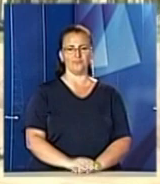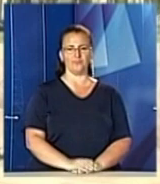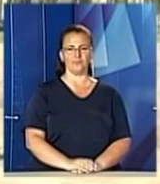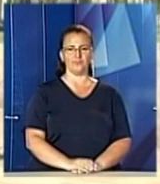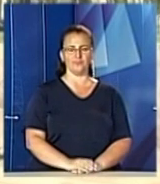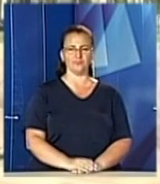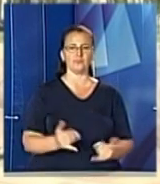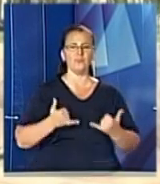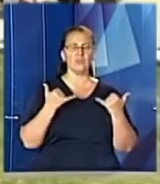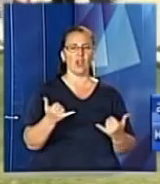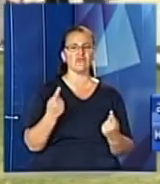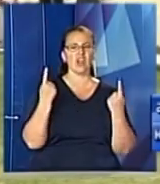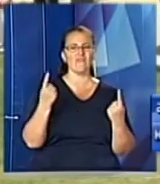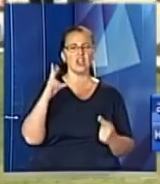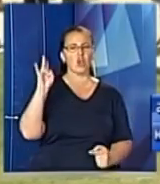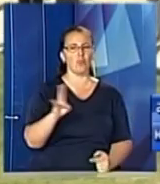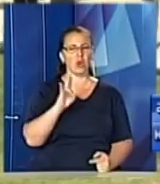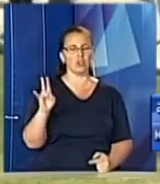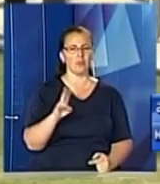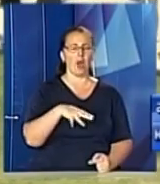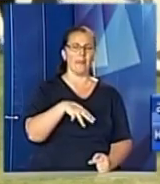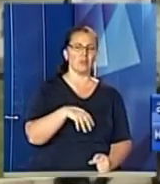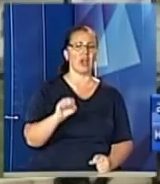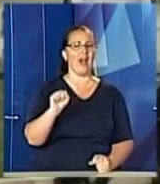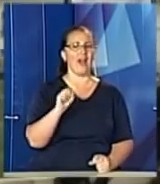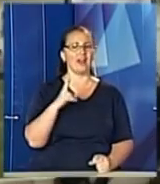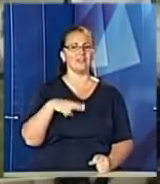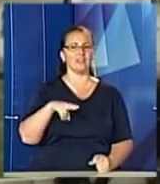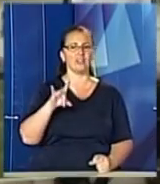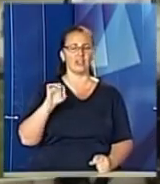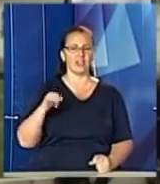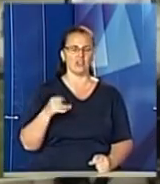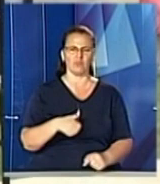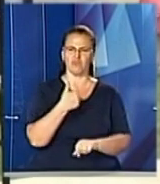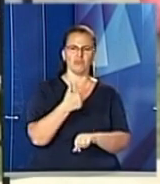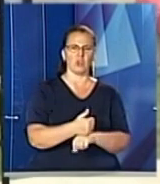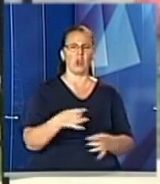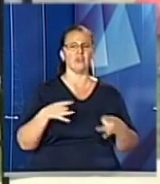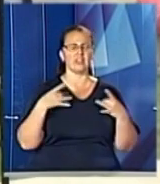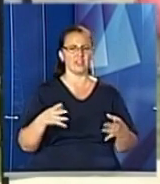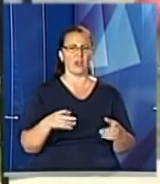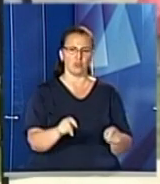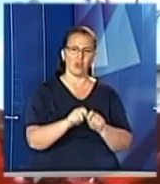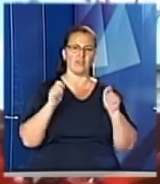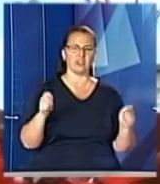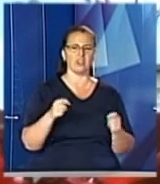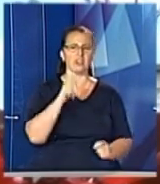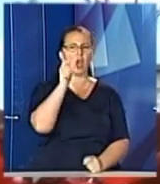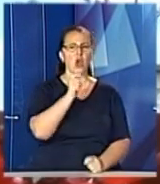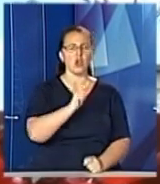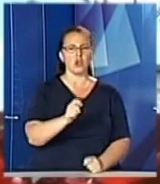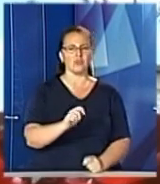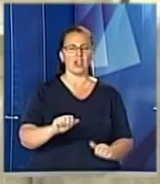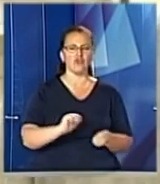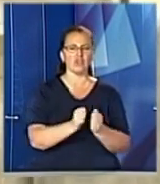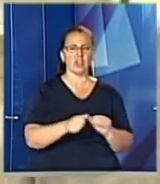На честь великого митрополита Андрея у Львові провели масштабне святкування. Одним із головних заходів було відкриття того свячення меморіальної таблиці Маркіяну